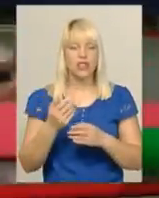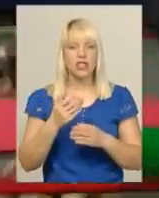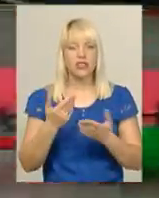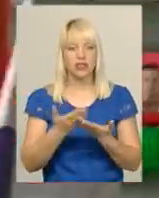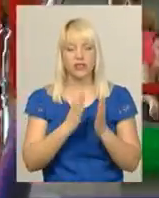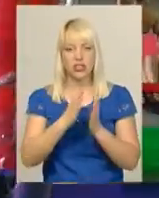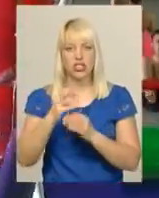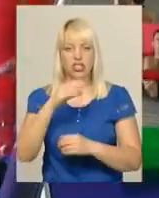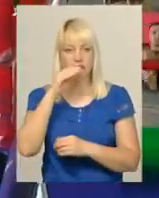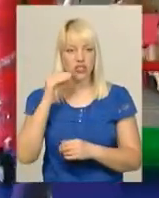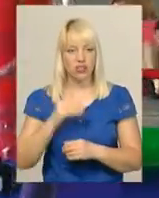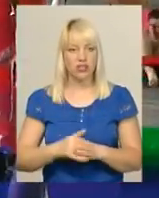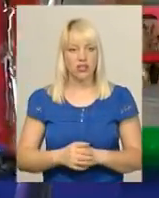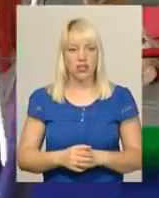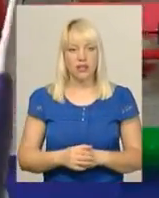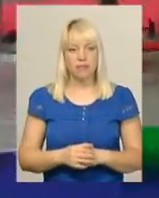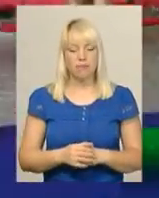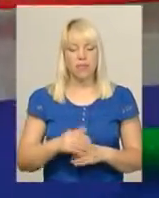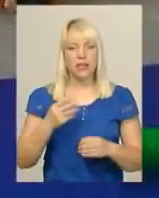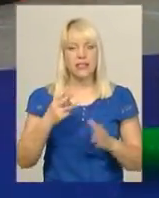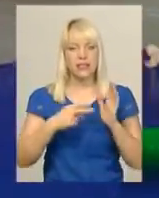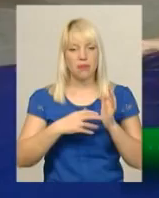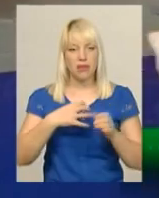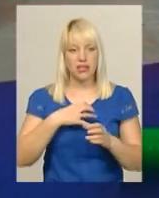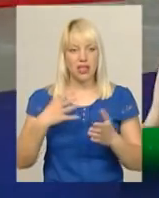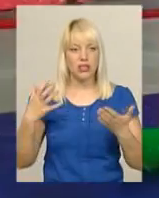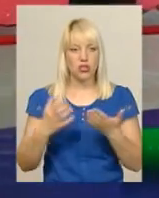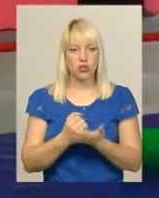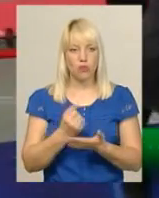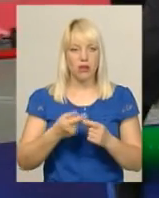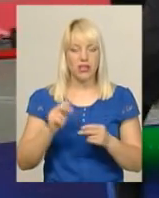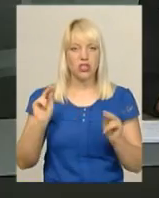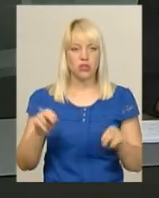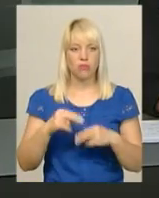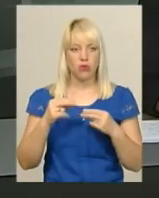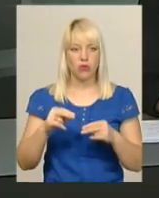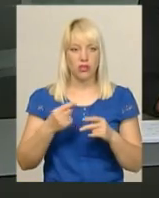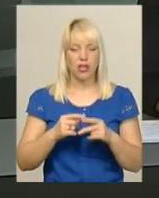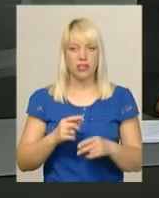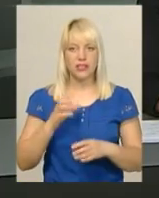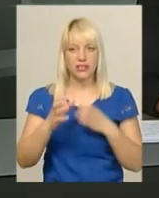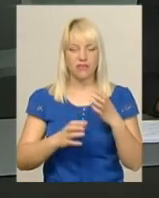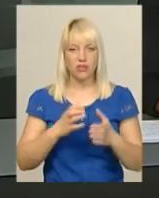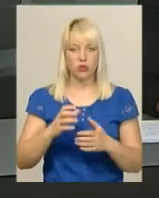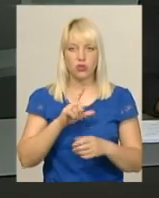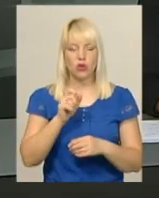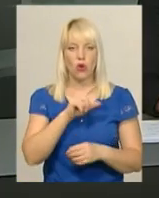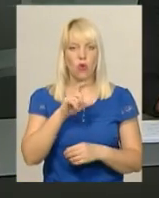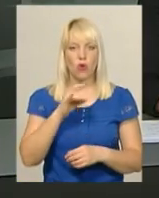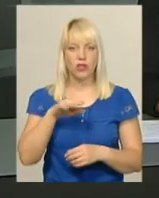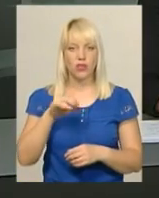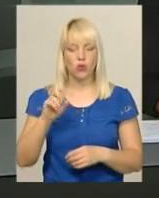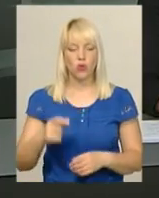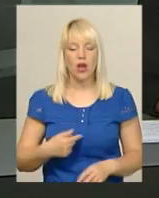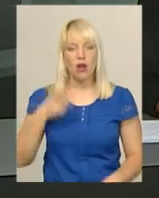спорту. Шість медалей здобули спортсмени Хмельниччини на чемпіонаті світу з хортингу. У Хмельницькому на вулиці